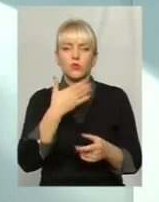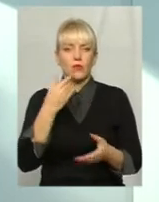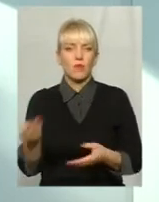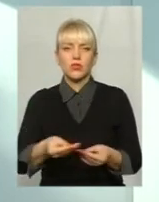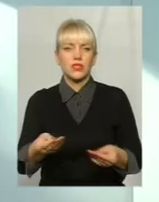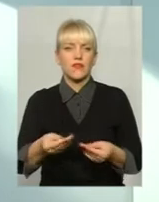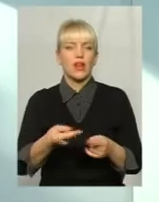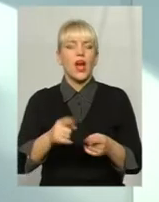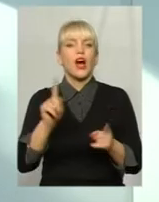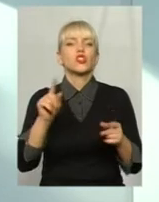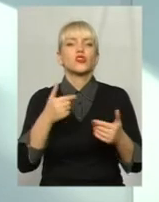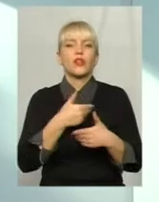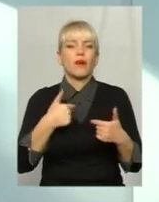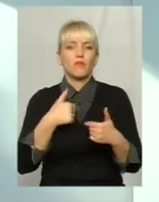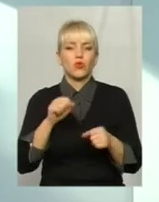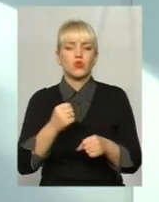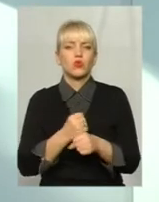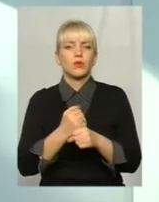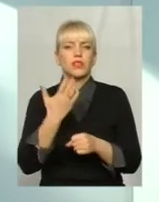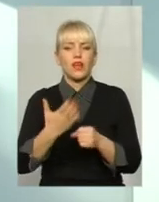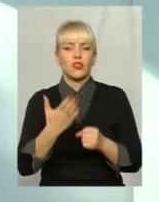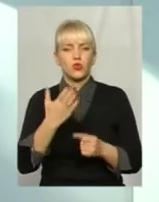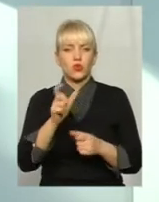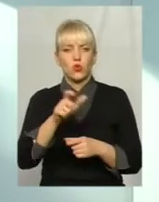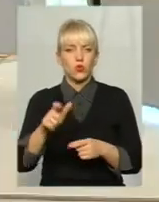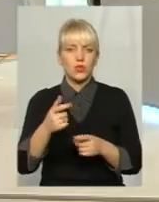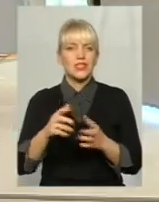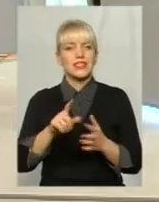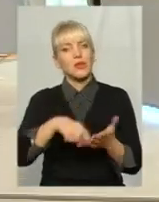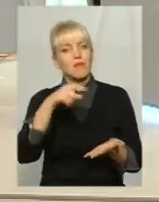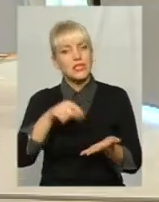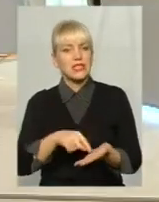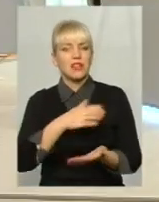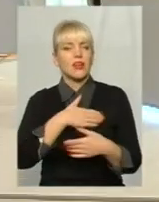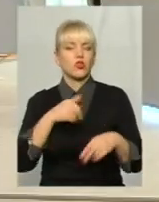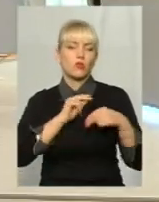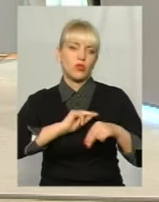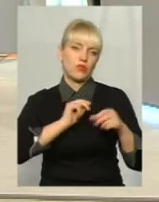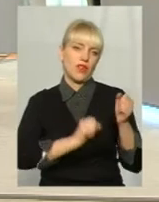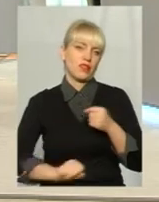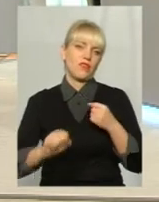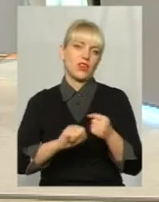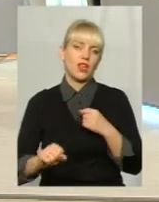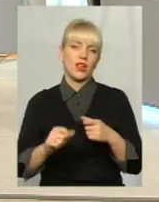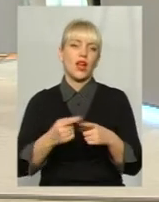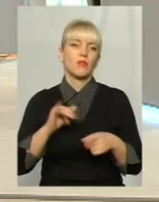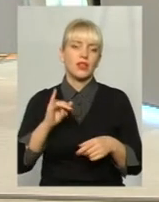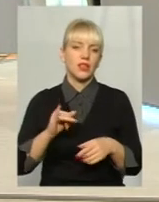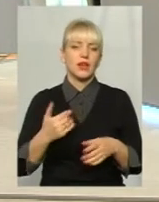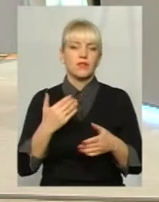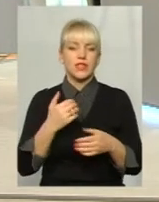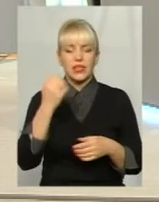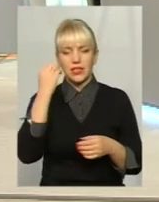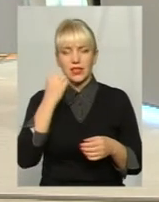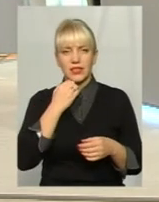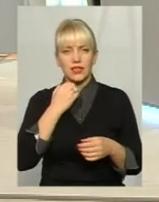мешканці міста не хочуть діти працювати двірниками? Ну, є ще, слава Богу, що багато підприємництвом займається, і є можливість